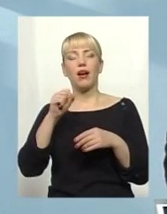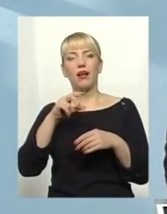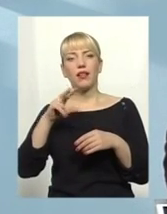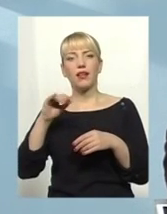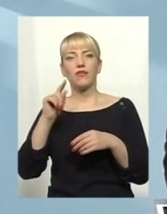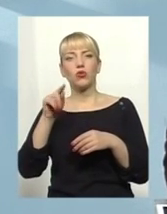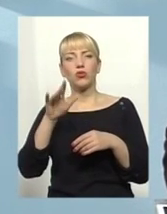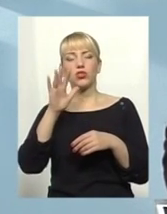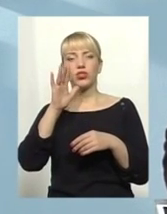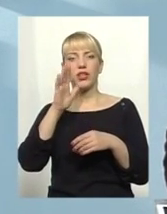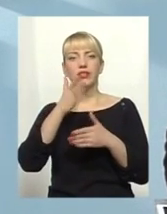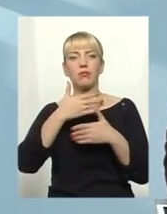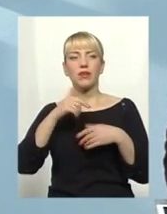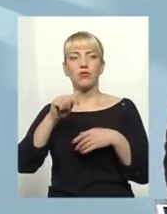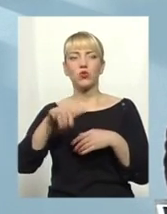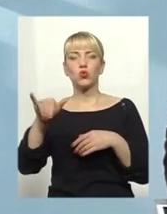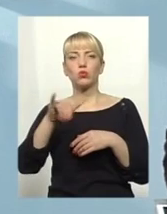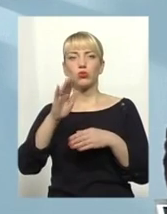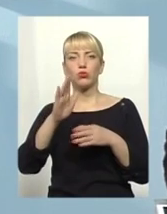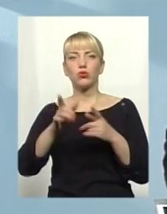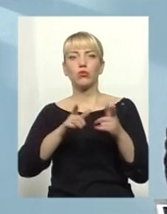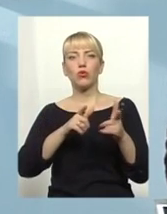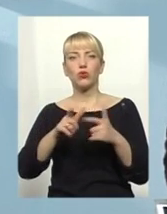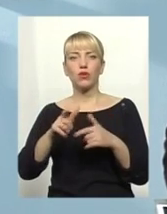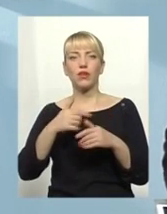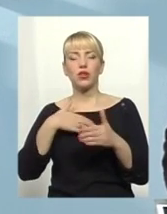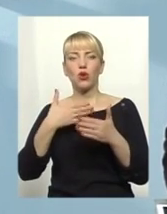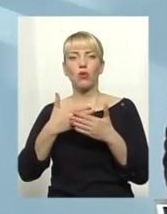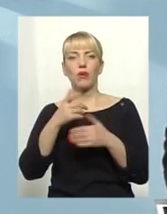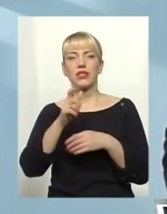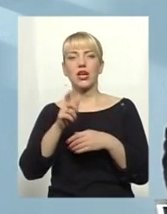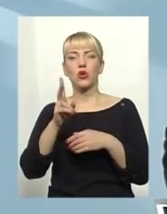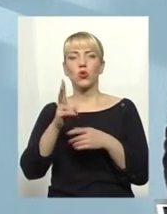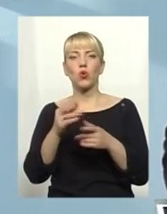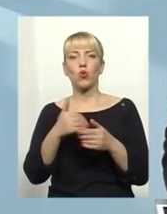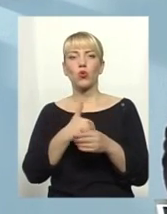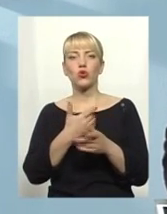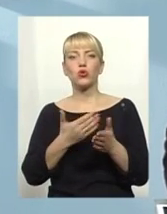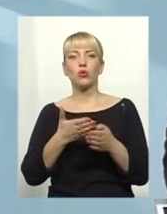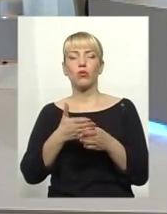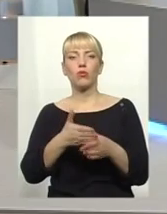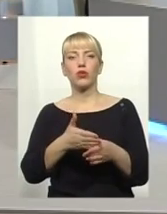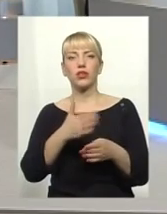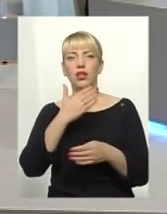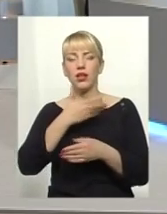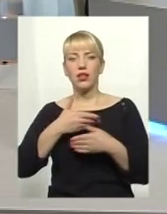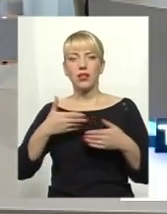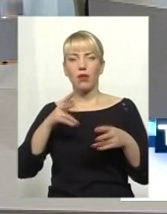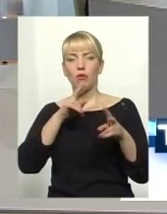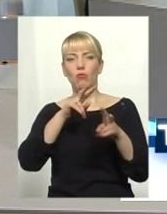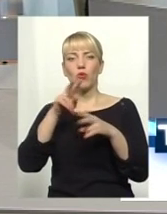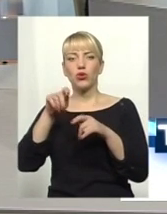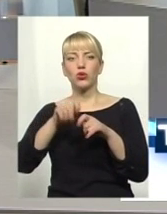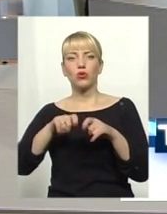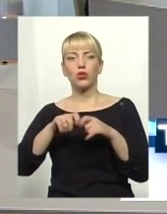в цю суботу ми вже будемо готувати громадських активістів, які хочуть допомогти нам моніторити. Тому що, дійсно,